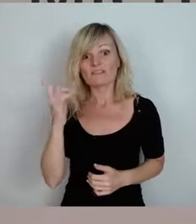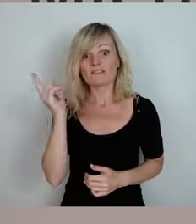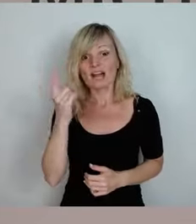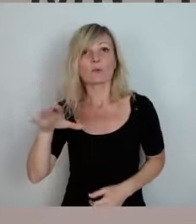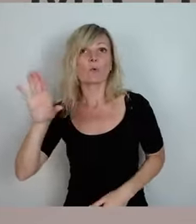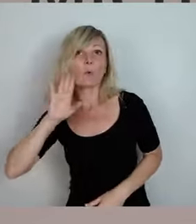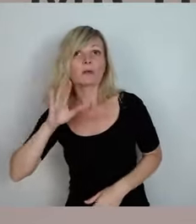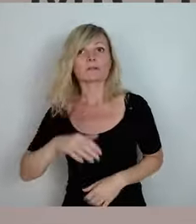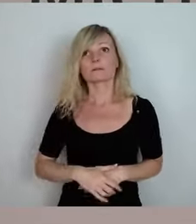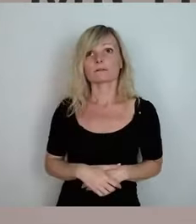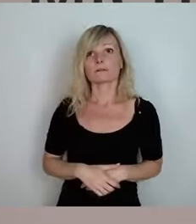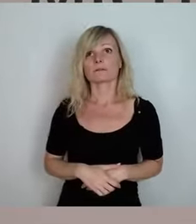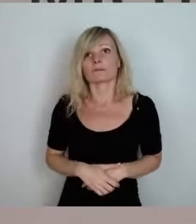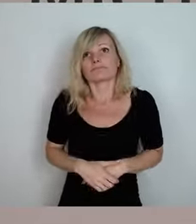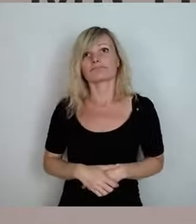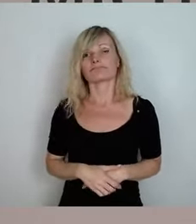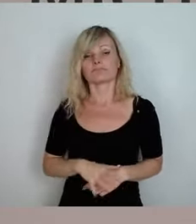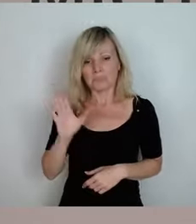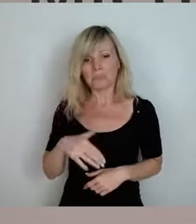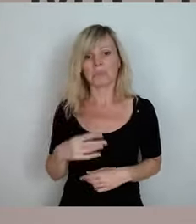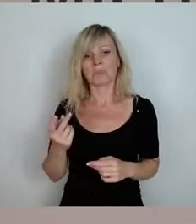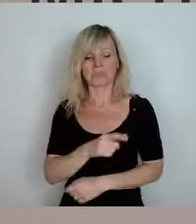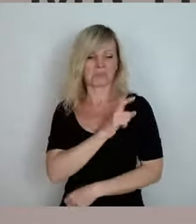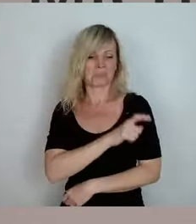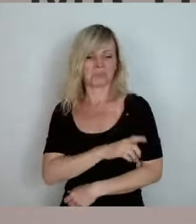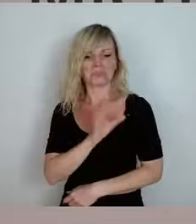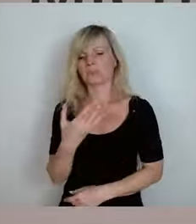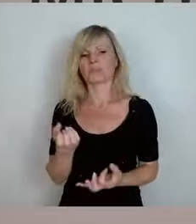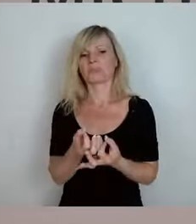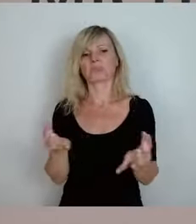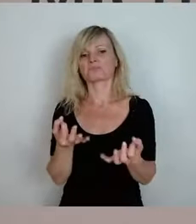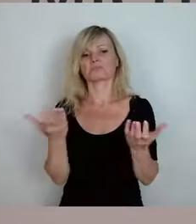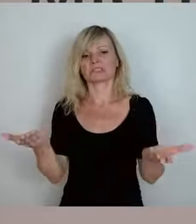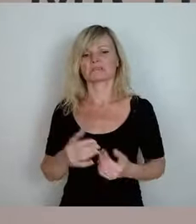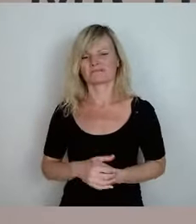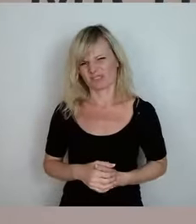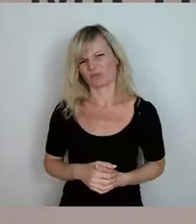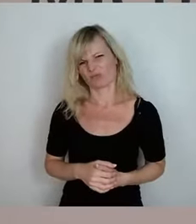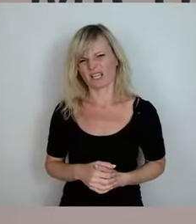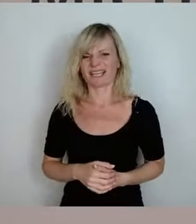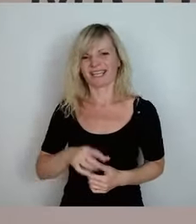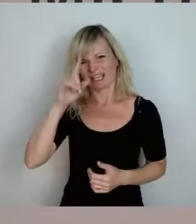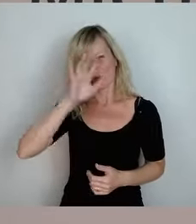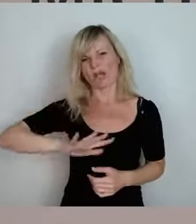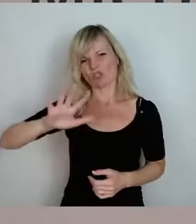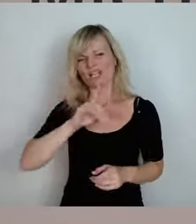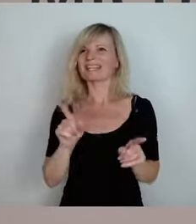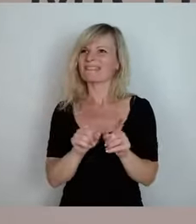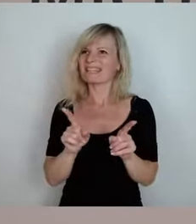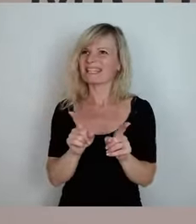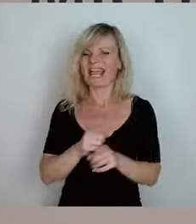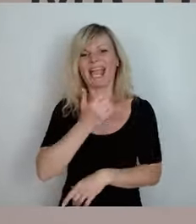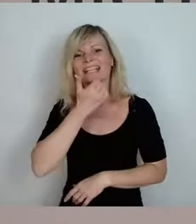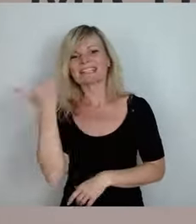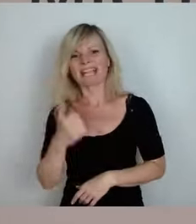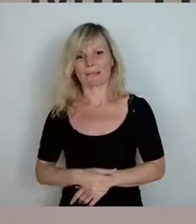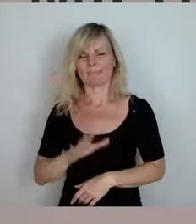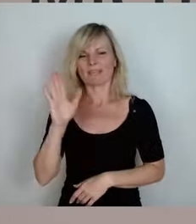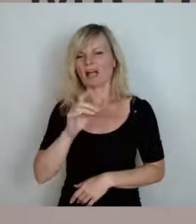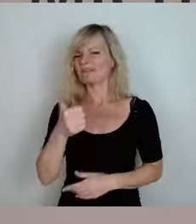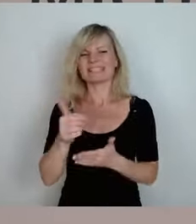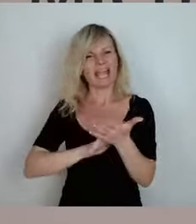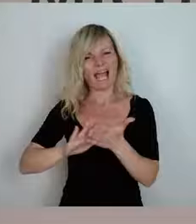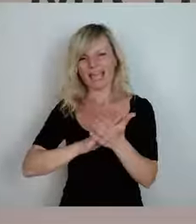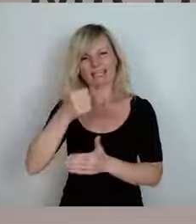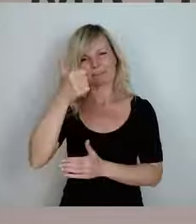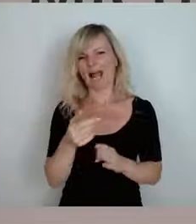dann bist du auch wieder abgestumpft. Also, ich finde immer, da ist Deutschland auch ein bisschen so extrem. Es darf nie was schief geben, es muss immer einen